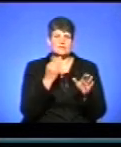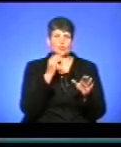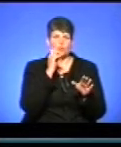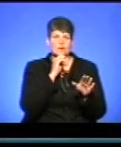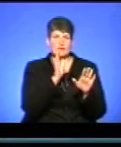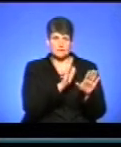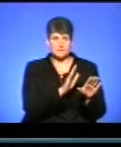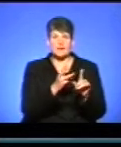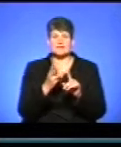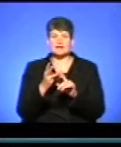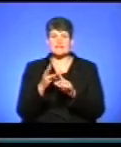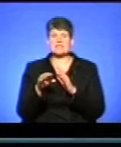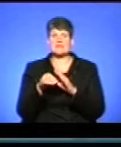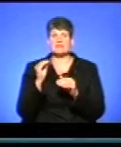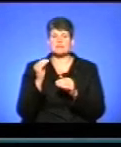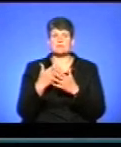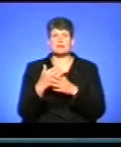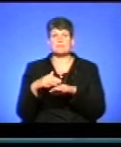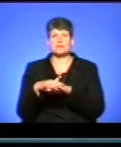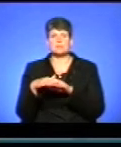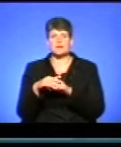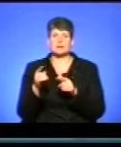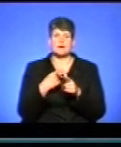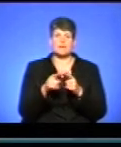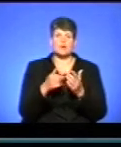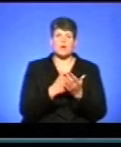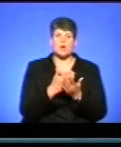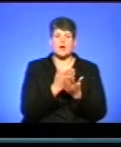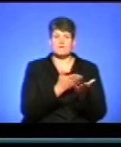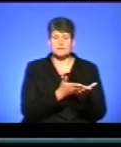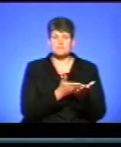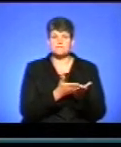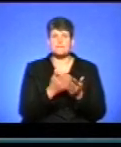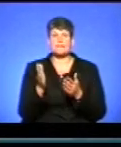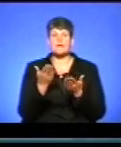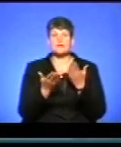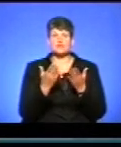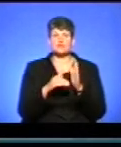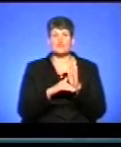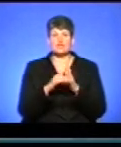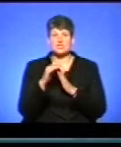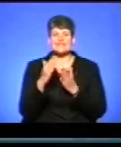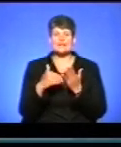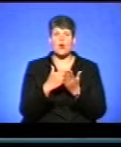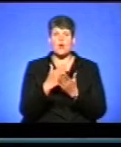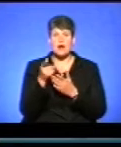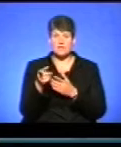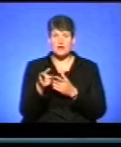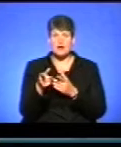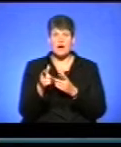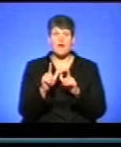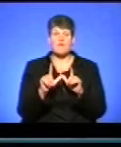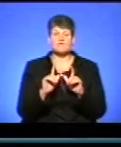України, і третій на вибір, беремо там математика і географія. І якщо вищий результат з географії, а вступник